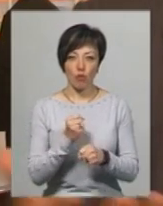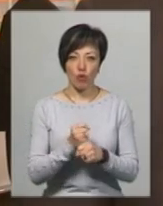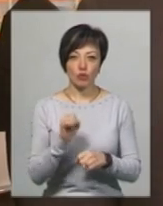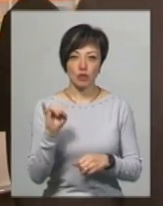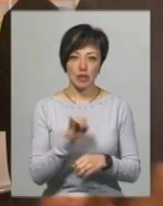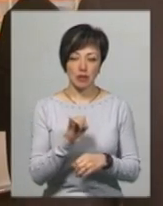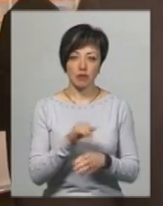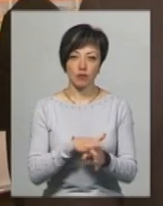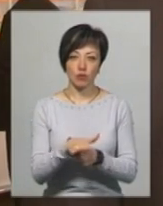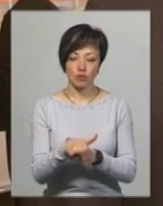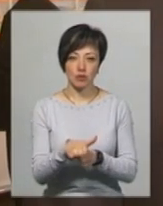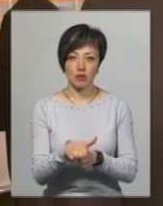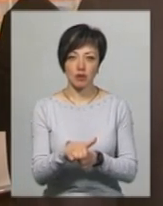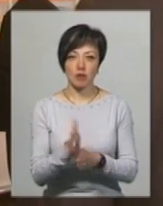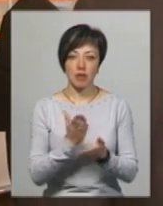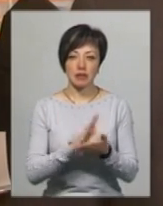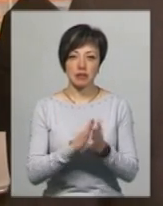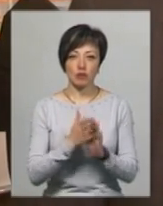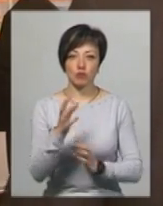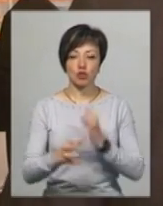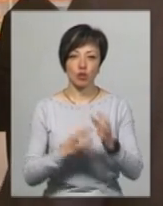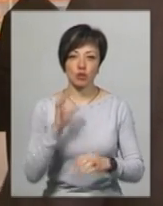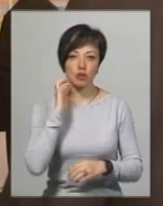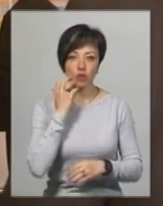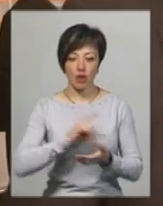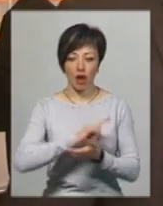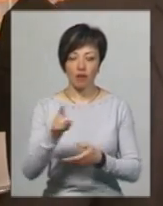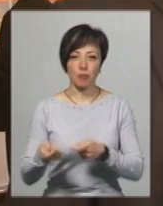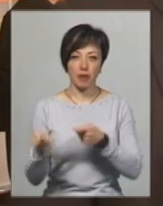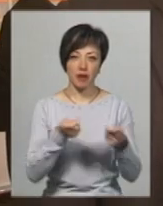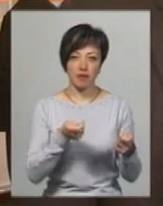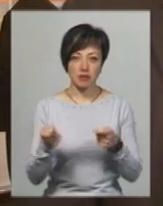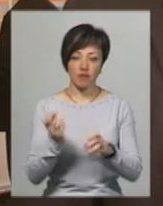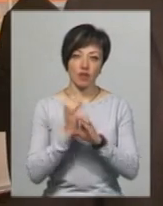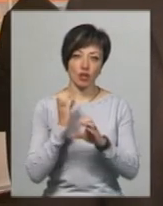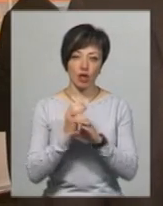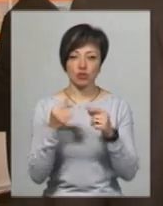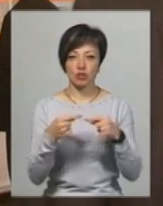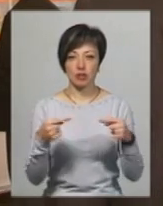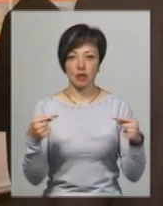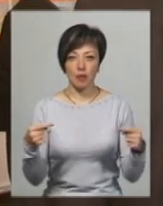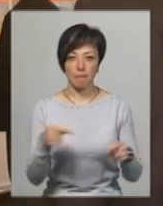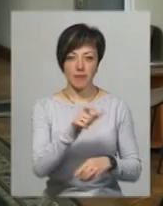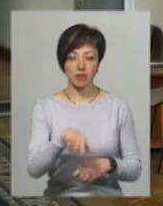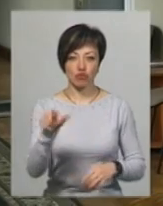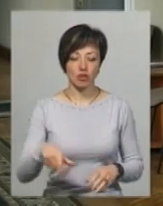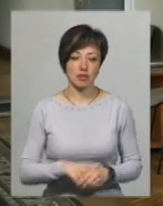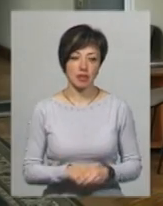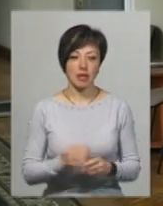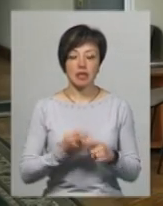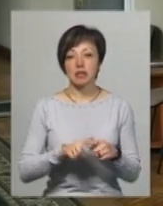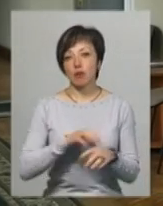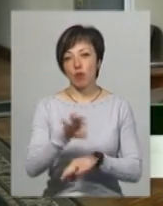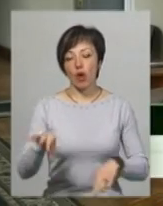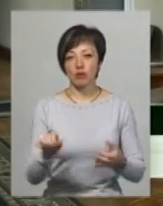і робити його, мати статус міжнародного і серйозні авіаперевезення, як вантажні, так і пасажирські. Це проектно